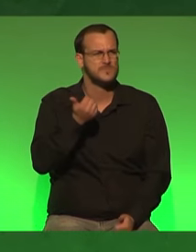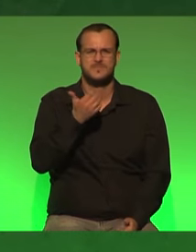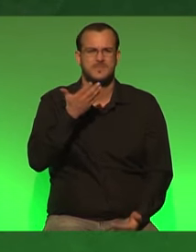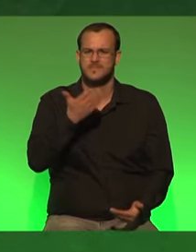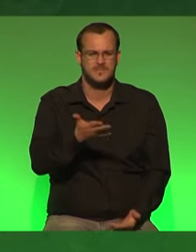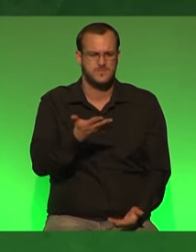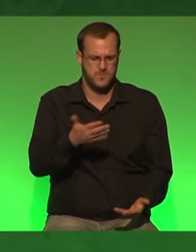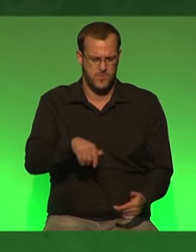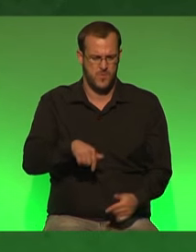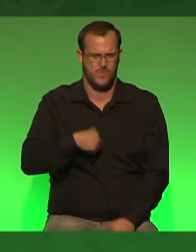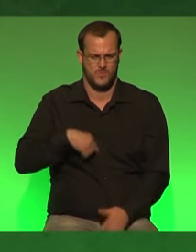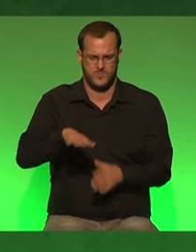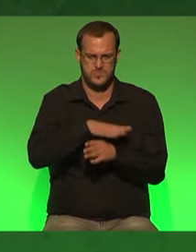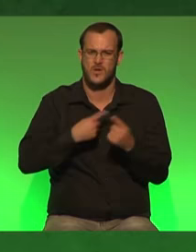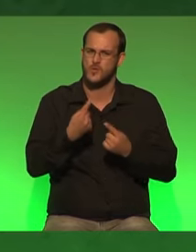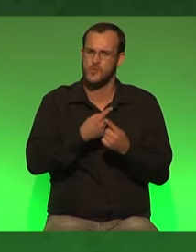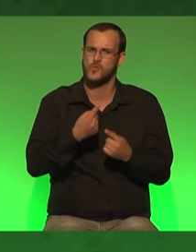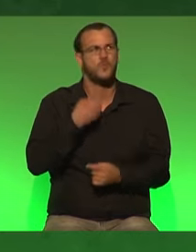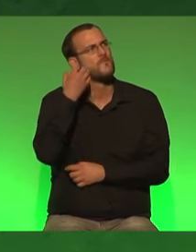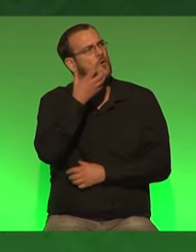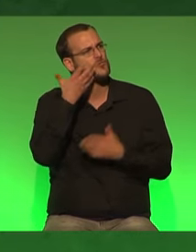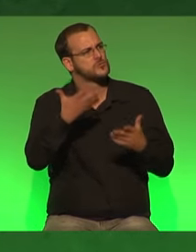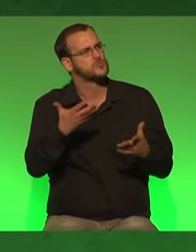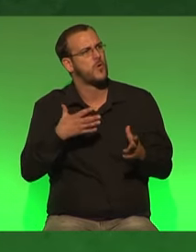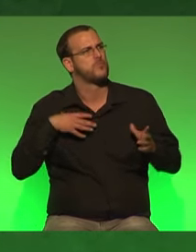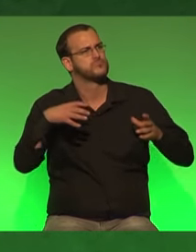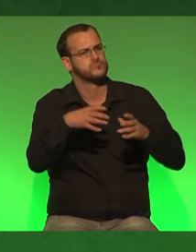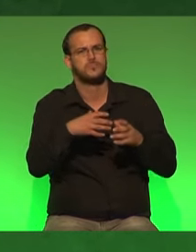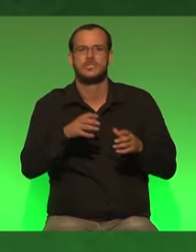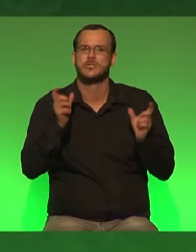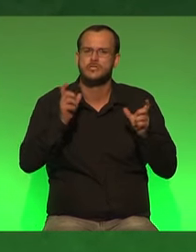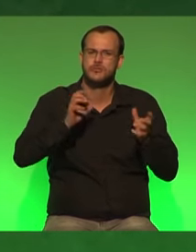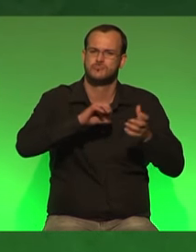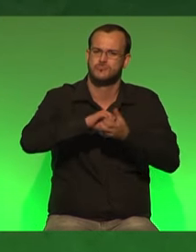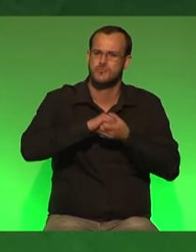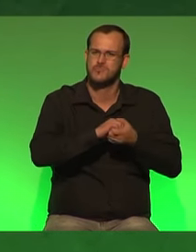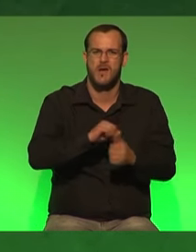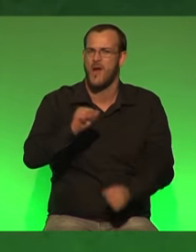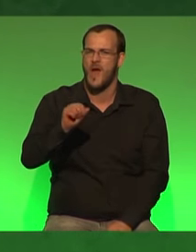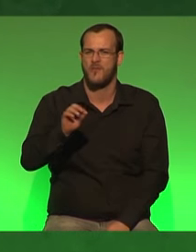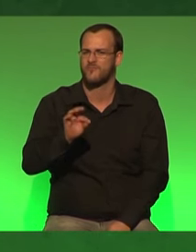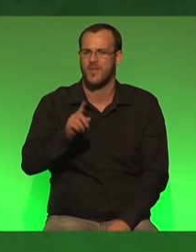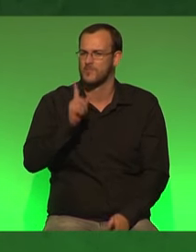-westfalen in unserer grünen vorstellung eines zusammenhalts in der gesellschaft nichts zu suchen